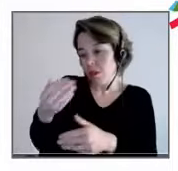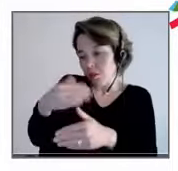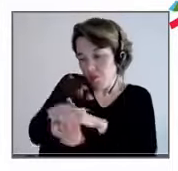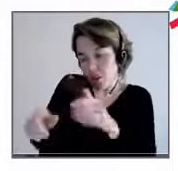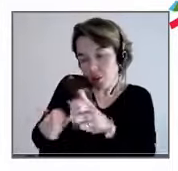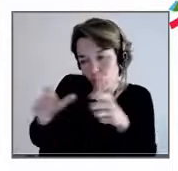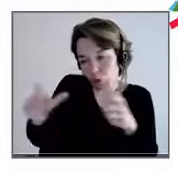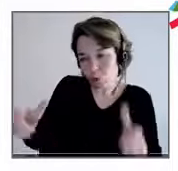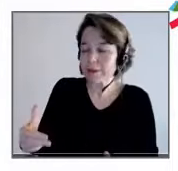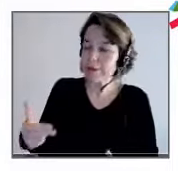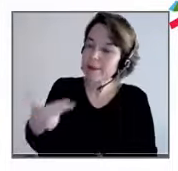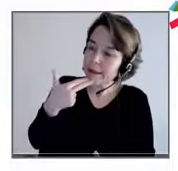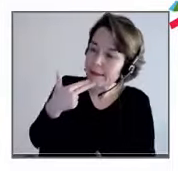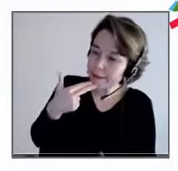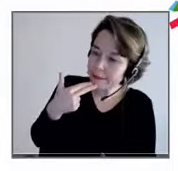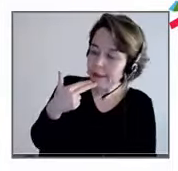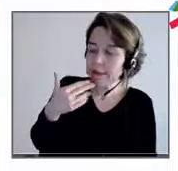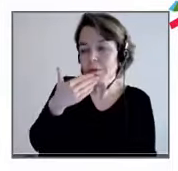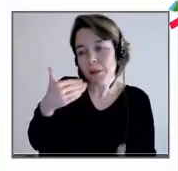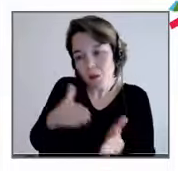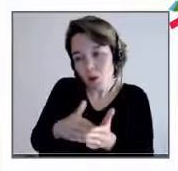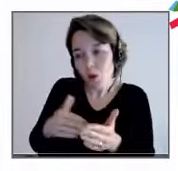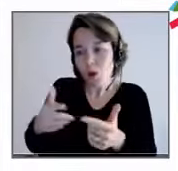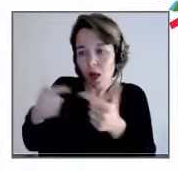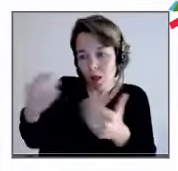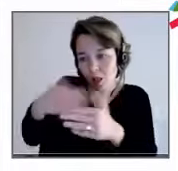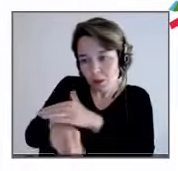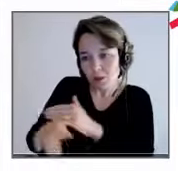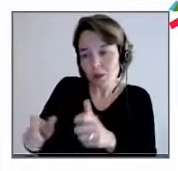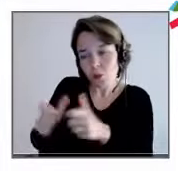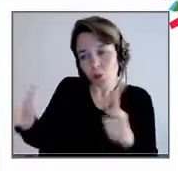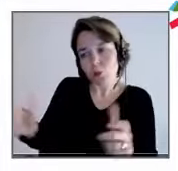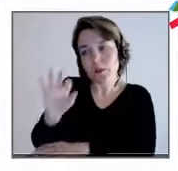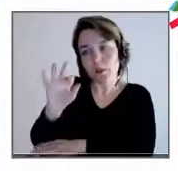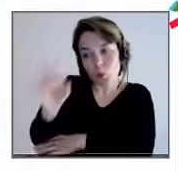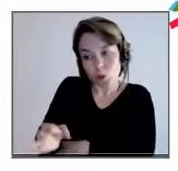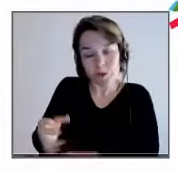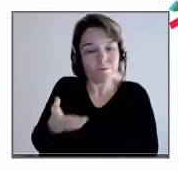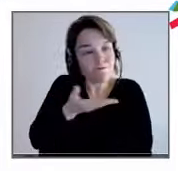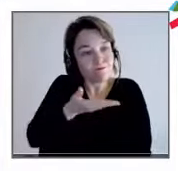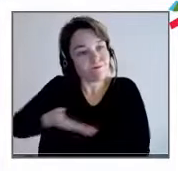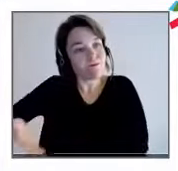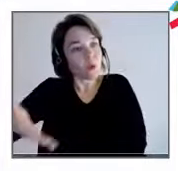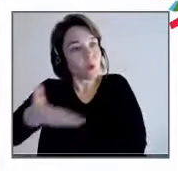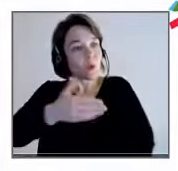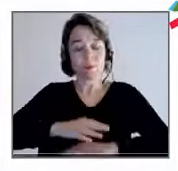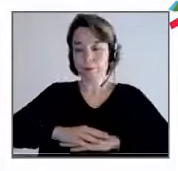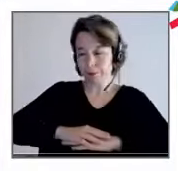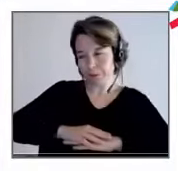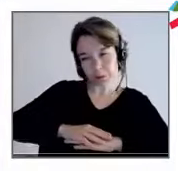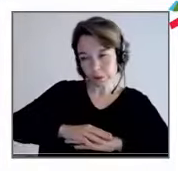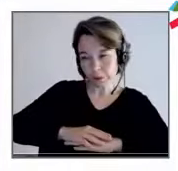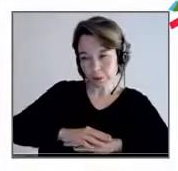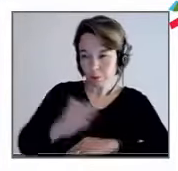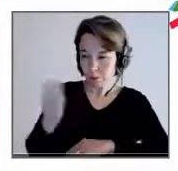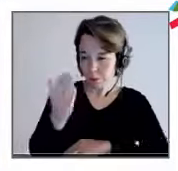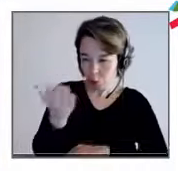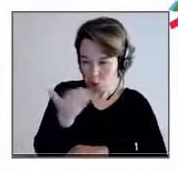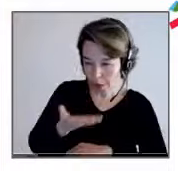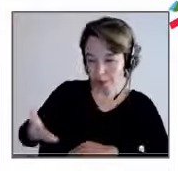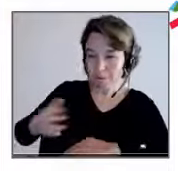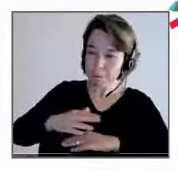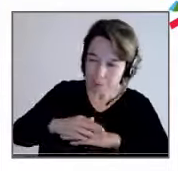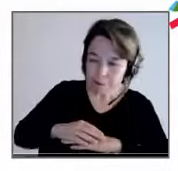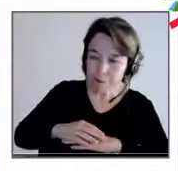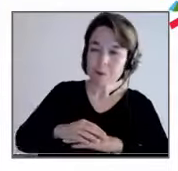et que du coup, ils sont à l'écoute des besoins. En tout cas, ils doivent les définir parce qu'avec les besoins viennent les